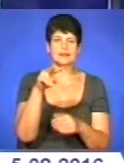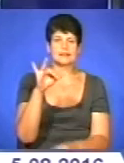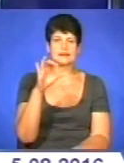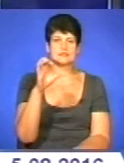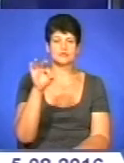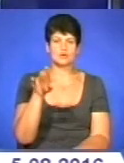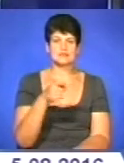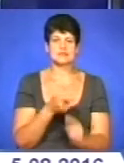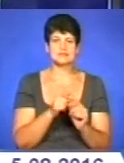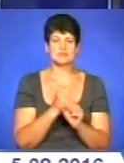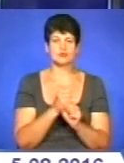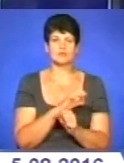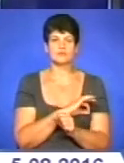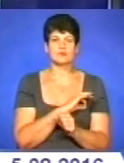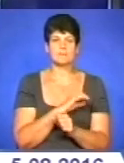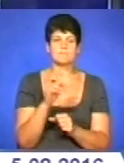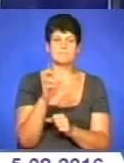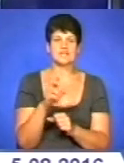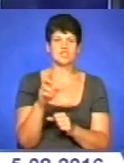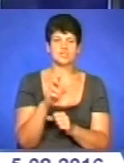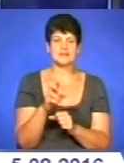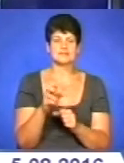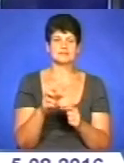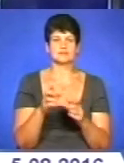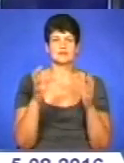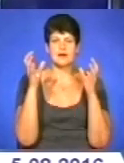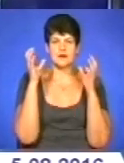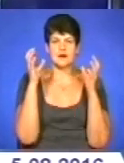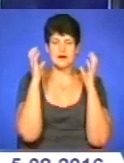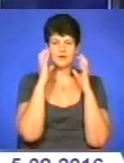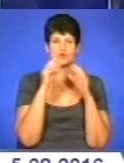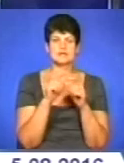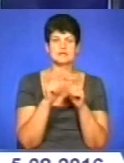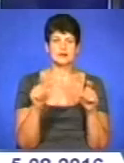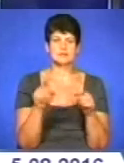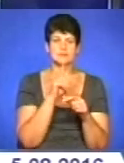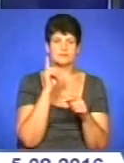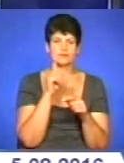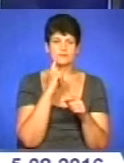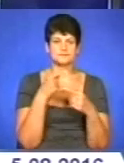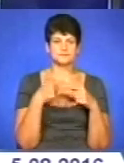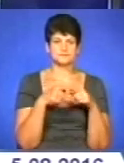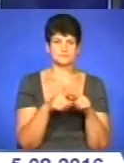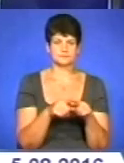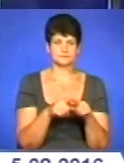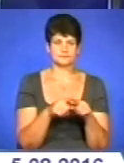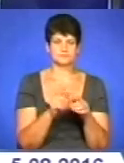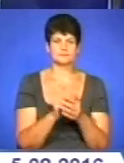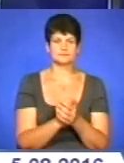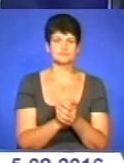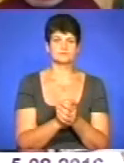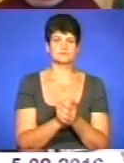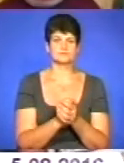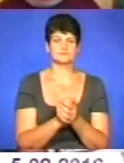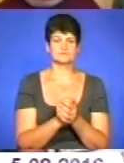проведуть вихованці Бережанської радіостанції юних техніків з нагоди 100-річчя історичних подій на Горілий Соня. Подробиці далі.